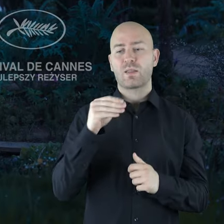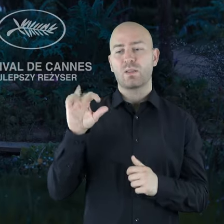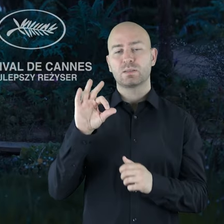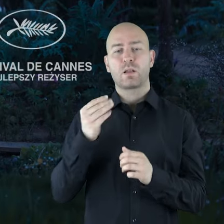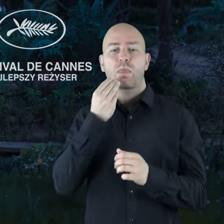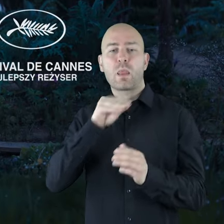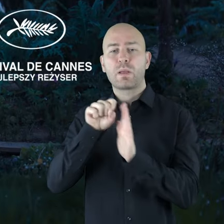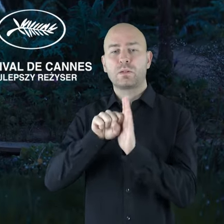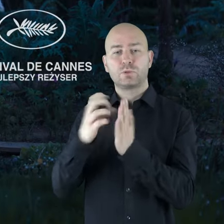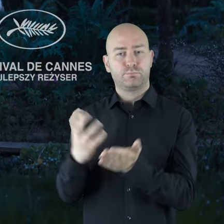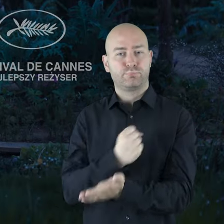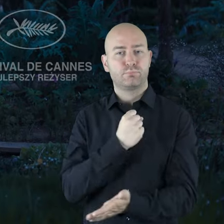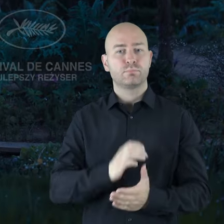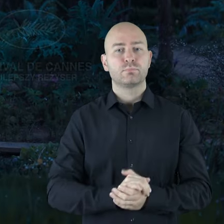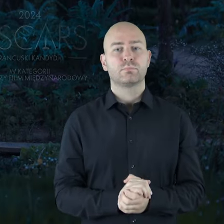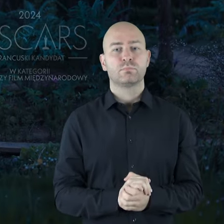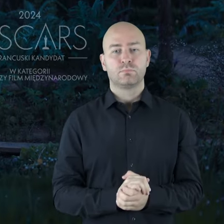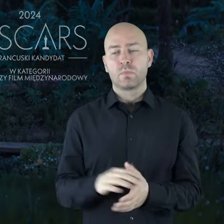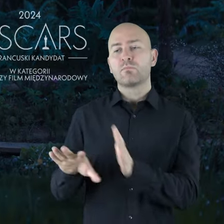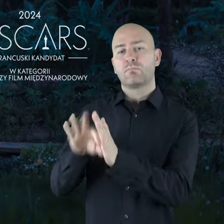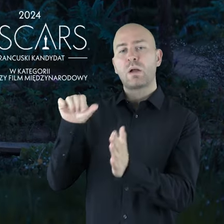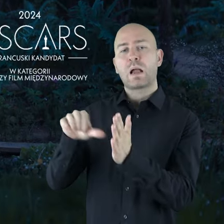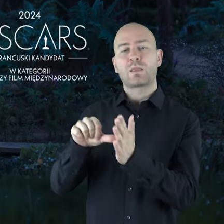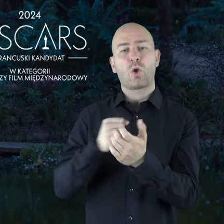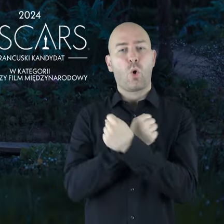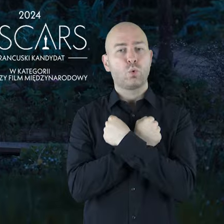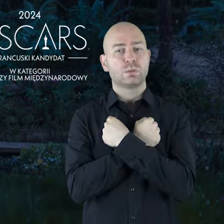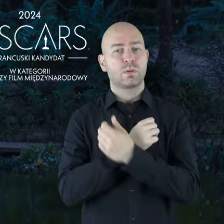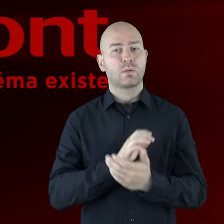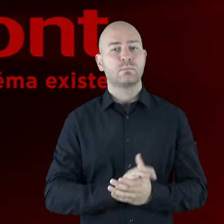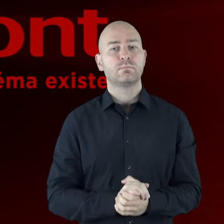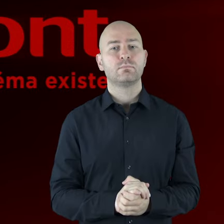Festival w Cannes, najlepszy reżyser. Francuski kandydat do Oscara 2024.